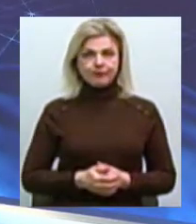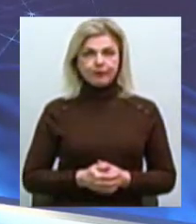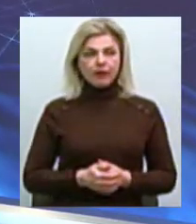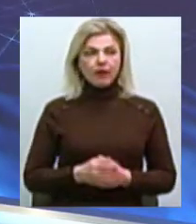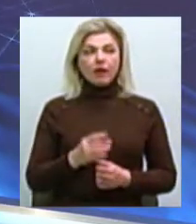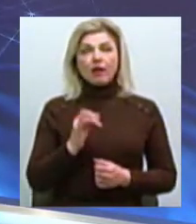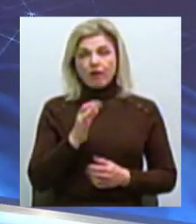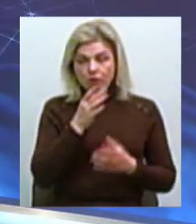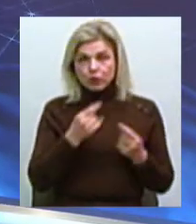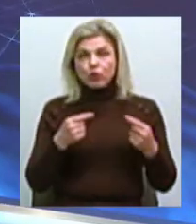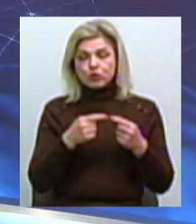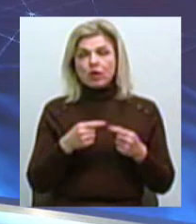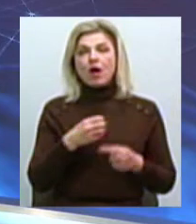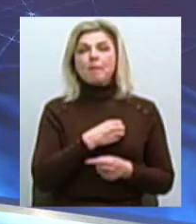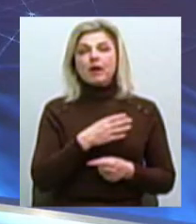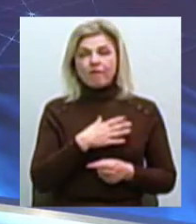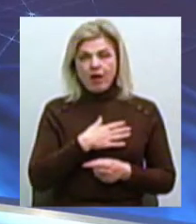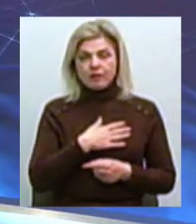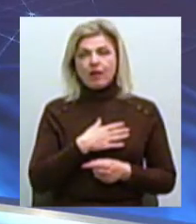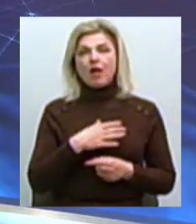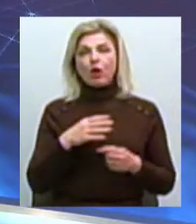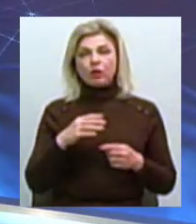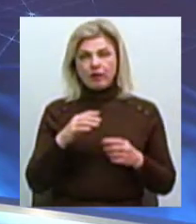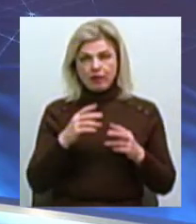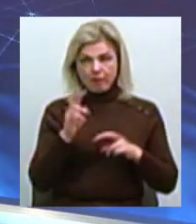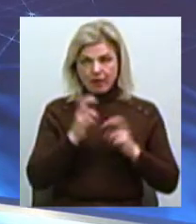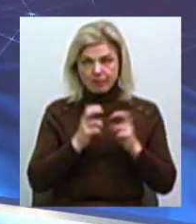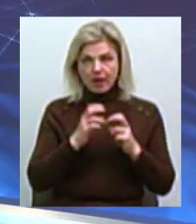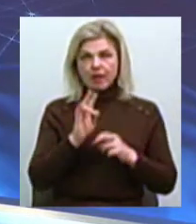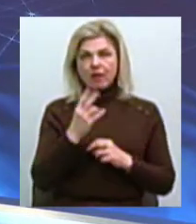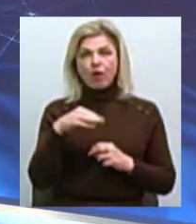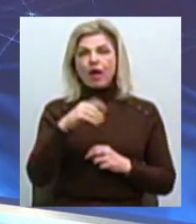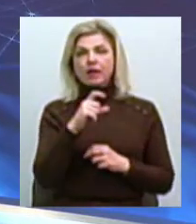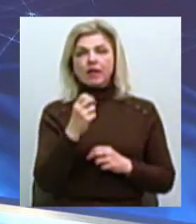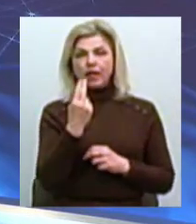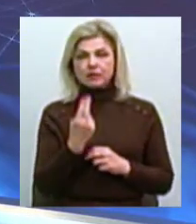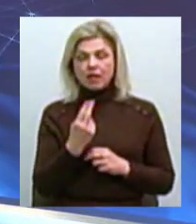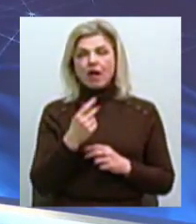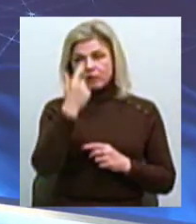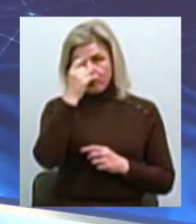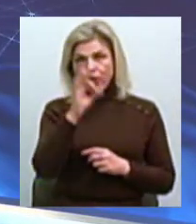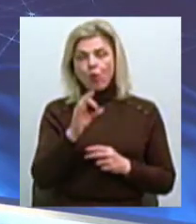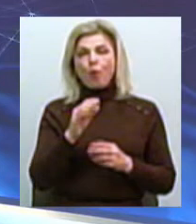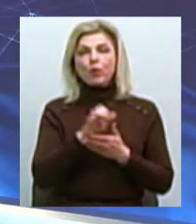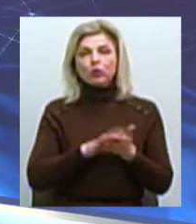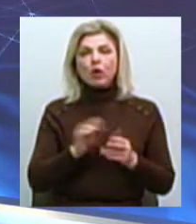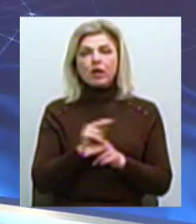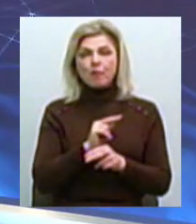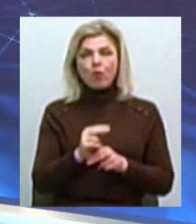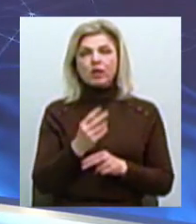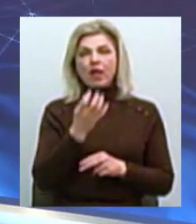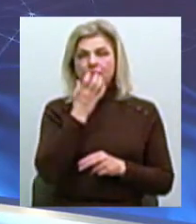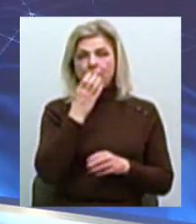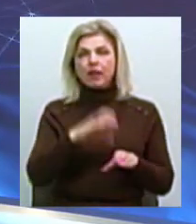водночас приватне акціонерне товариство «Миколаївська ТЕЦ» повідомило на своєму сайті про продовження ремонту на теплотрасах на двох ділянках.